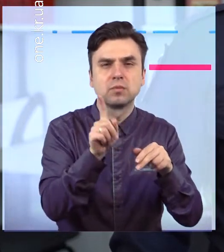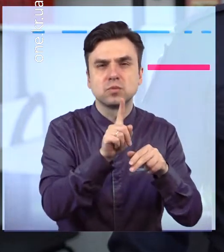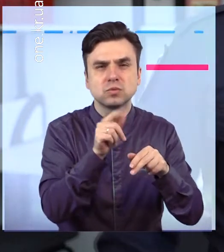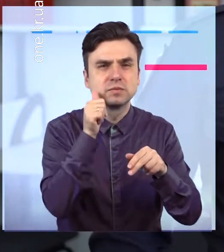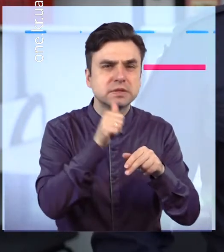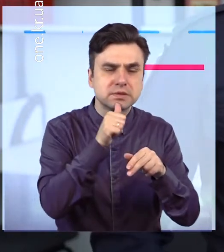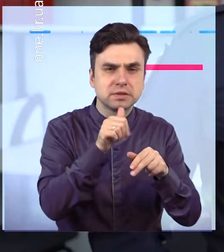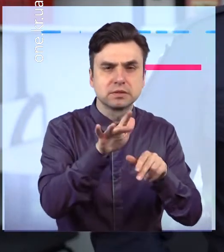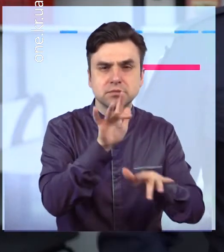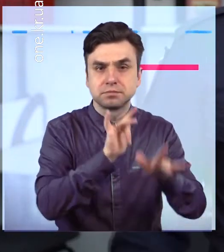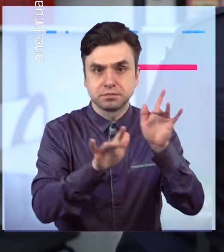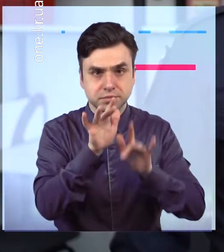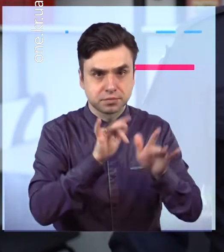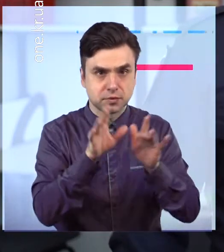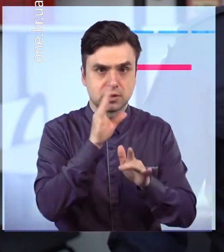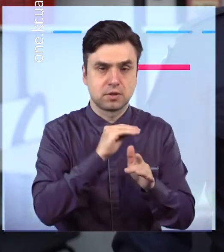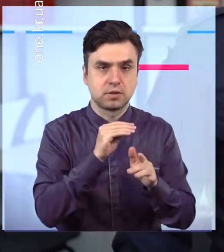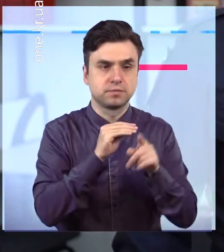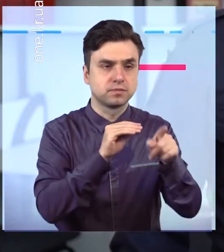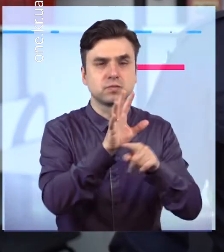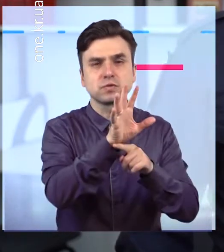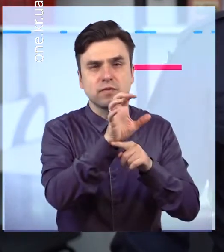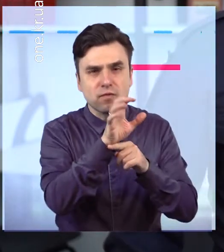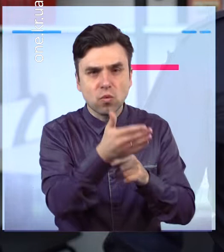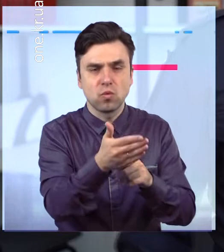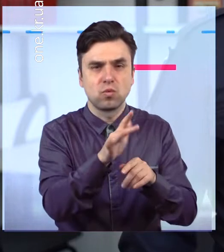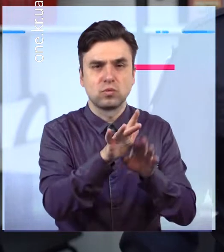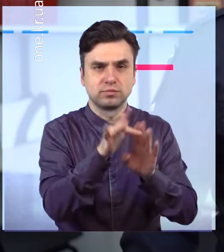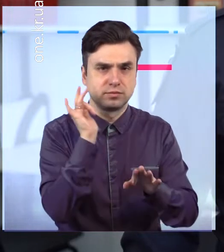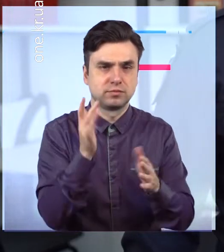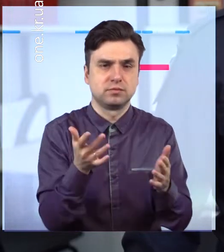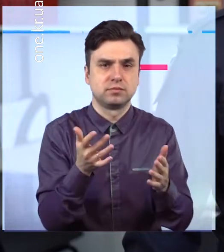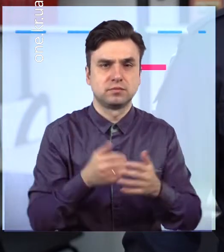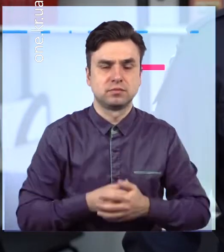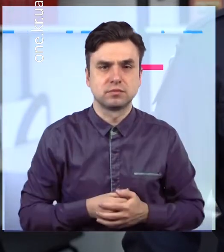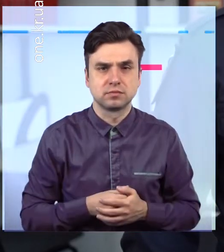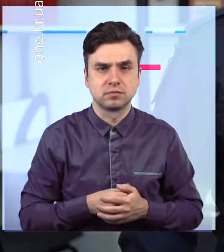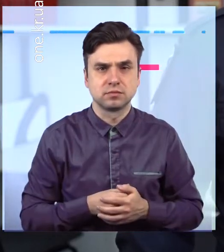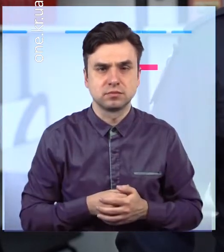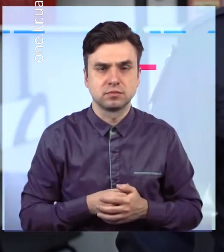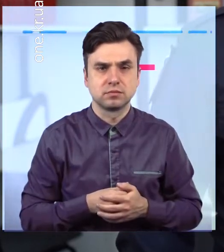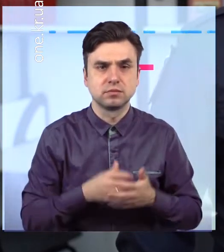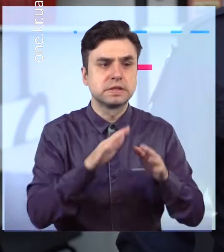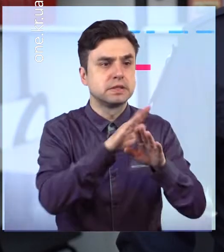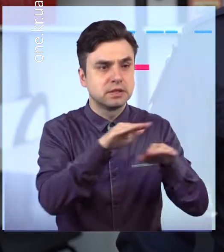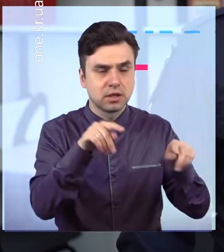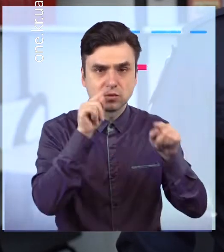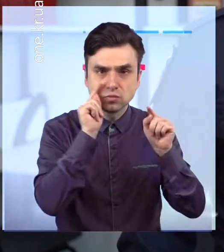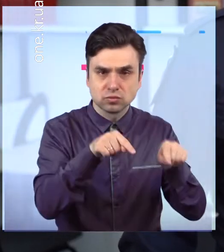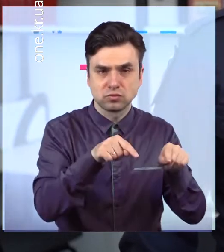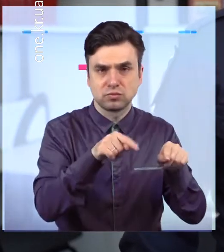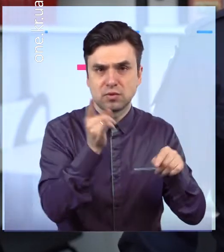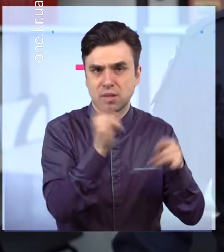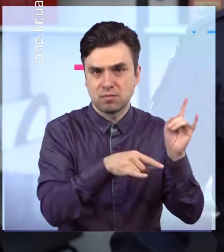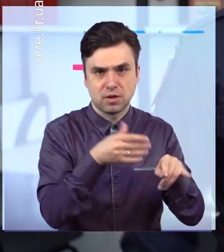можуть бути дані та фотографії, відеофотографії, особливо дітей. Тому сьогодні ми на зустрічі будемо